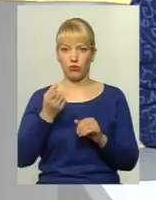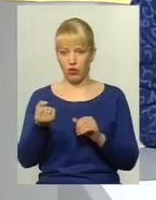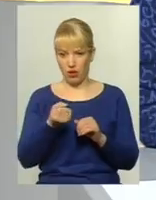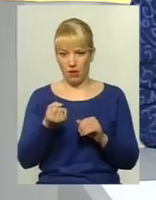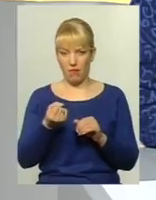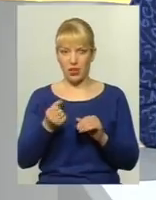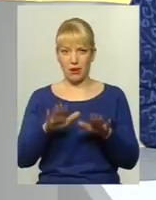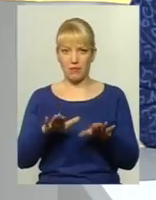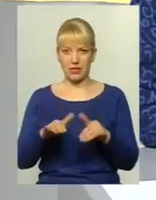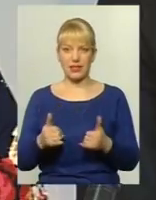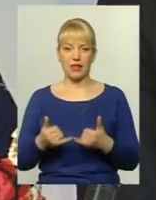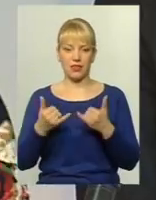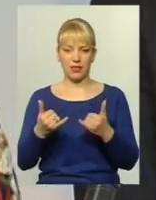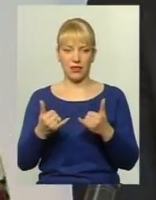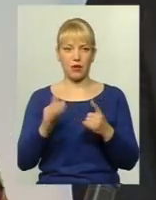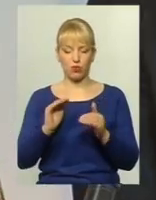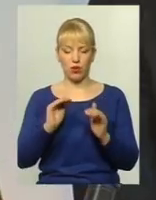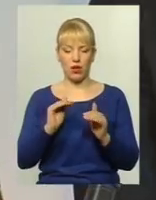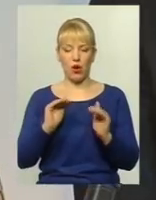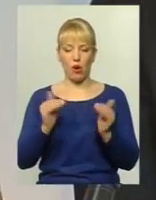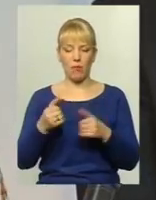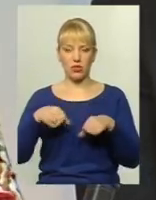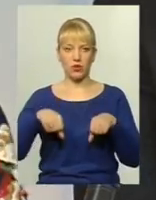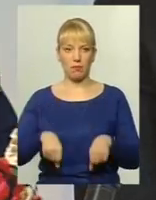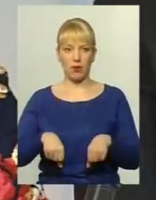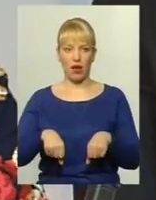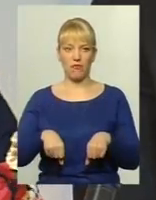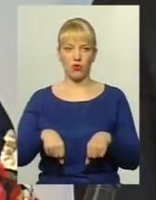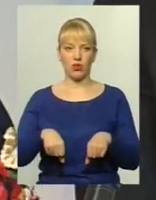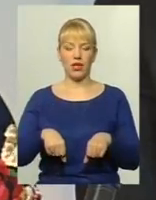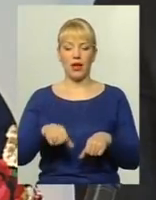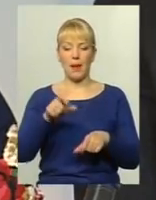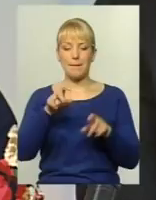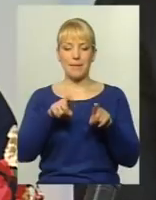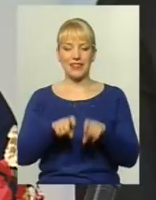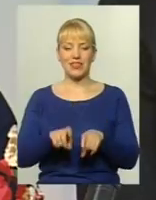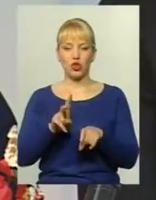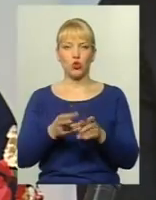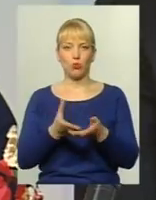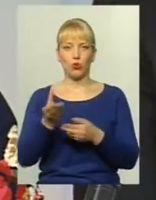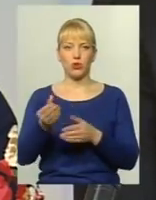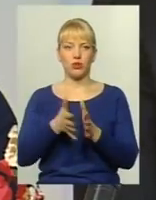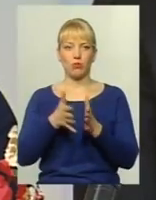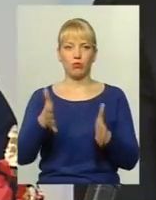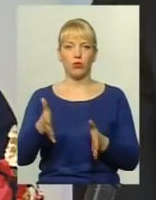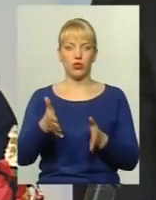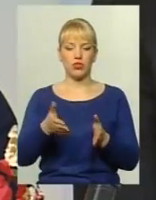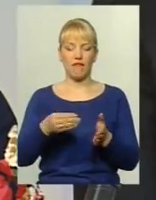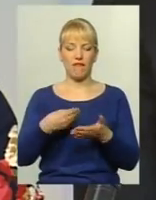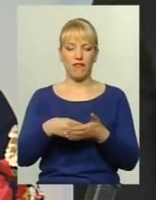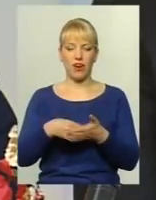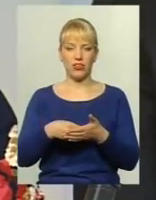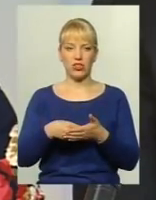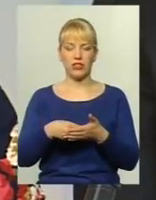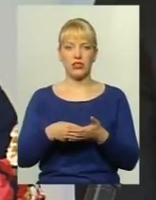пасажирів і буде обмежувати право пасажира, який платить більше вартість проїзду, ніж в